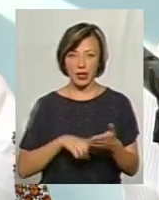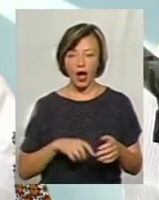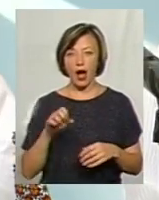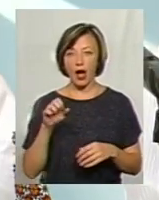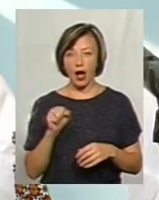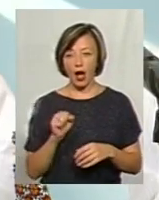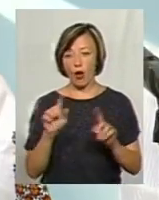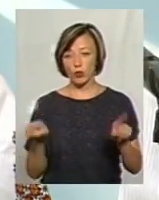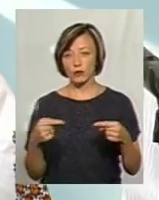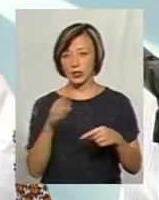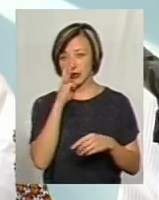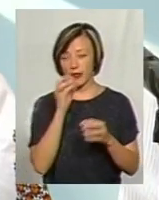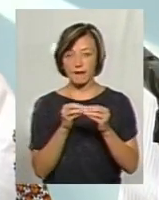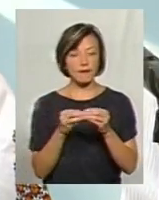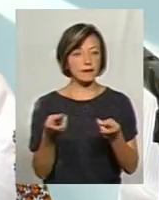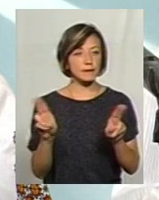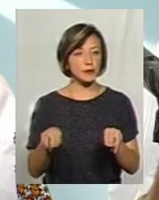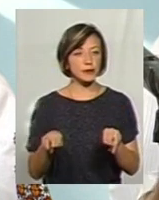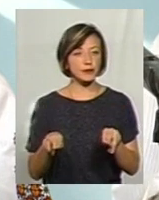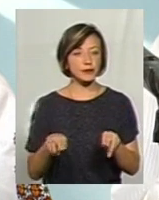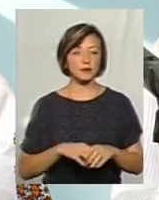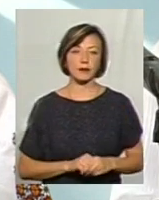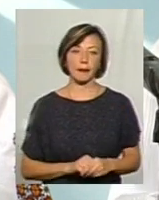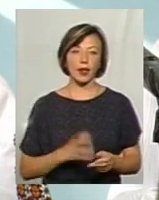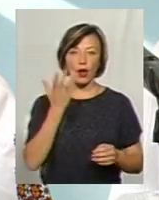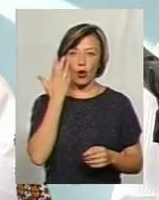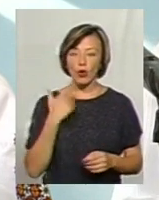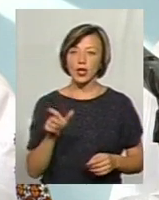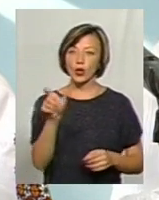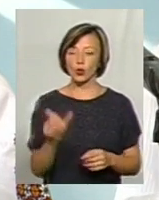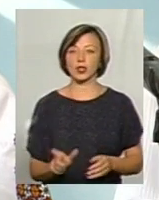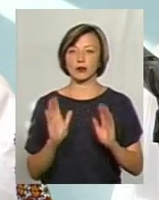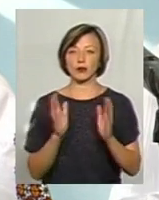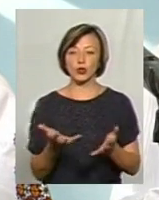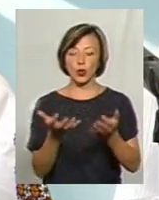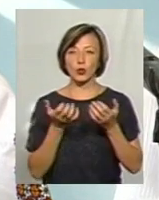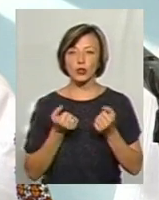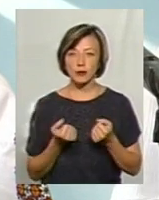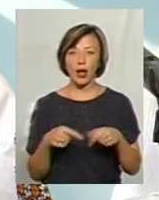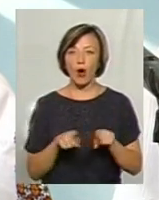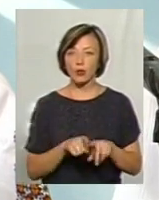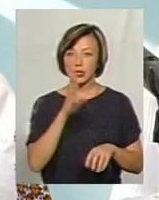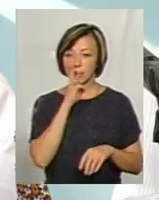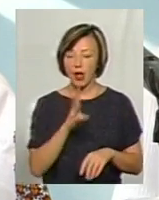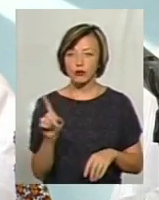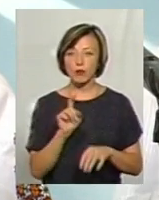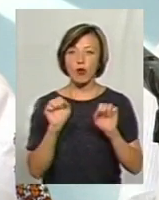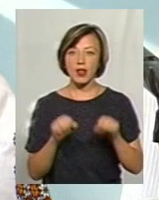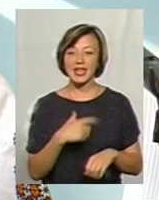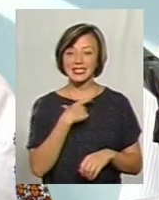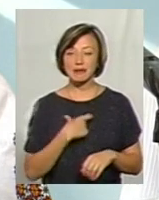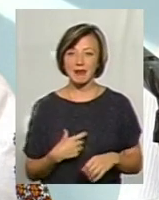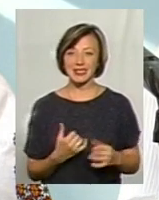утворення зарплат залишилося те саме. Коли людина буде отримувати за свою працю таку зарплату, щоб вона могла себе